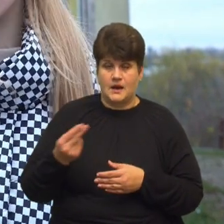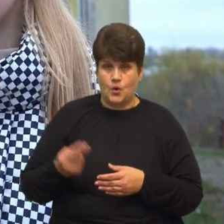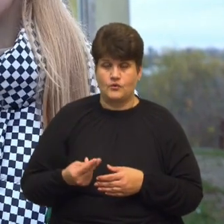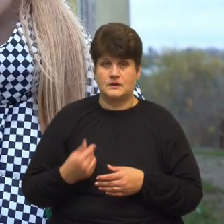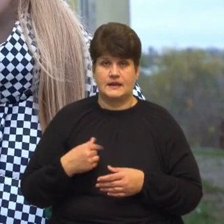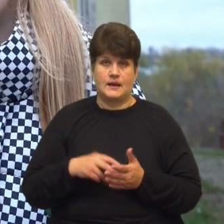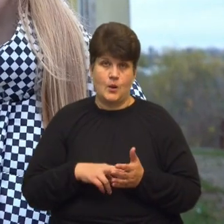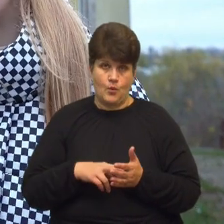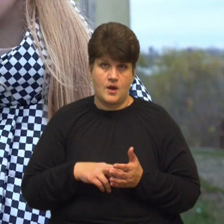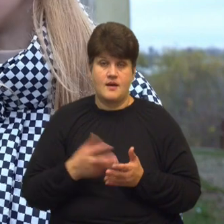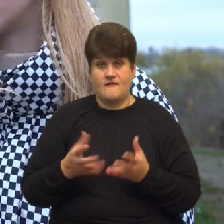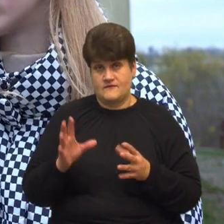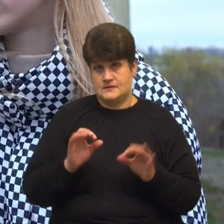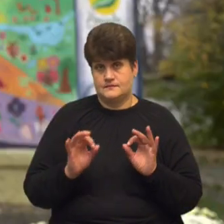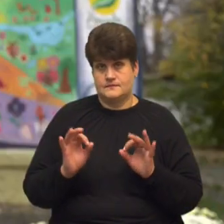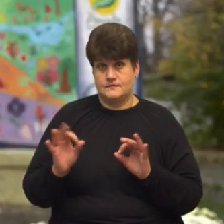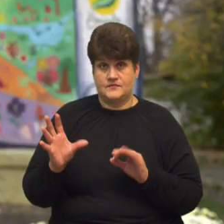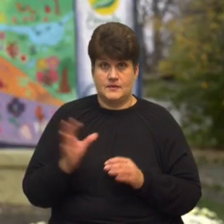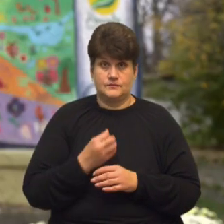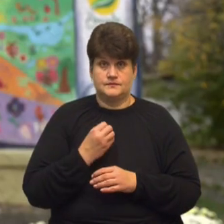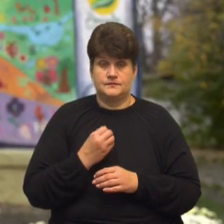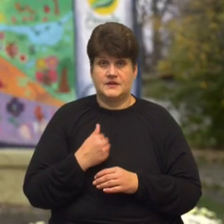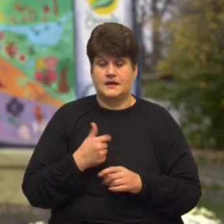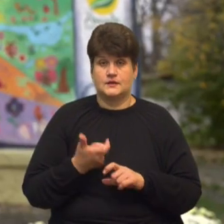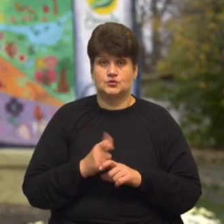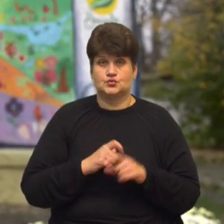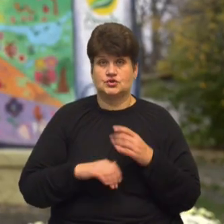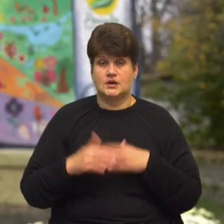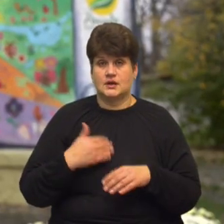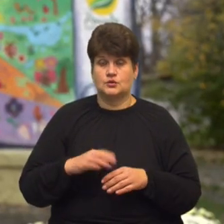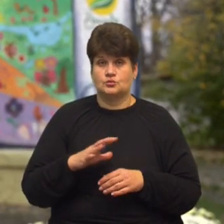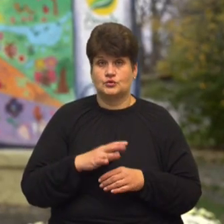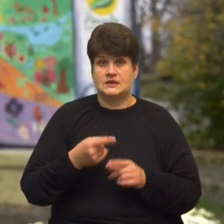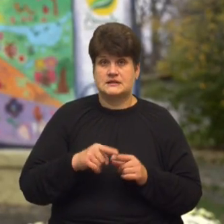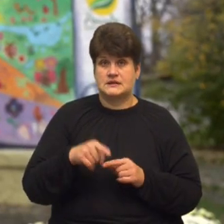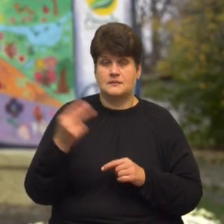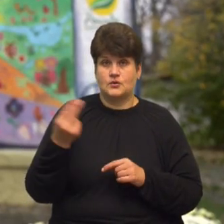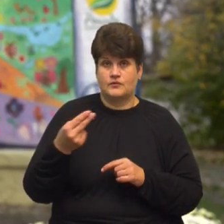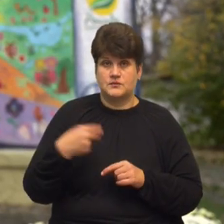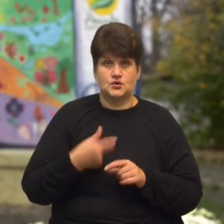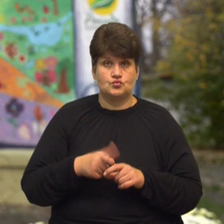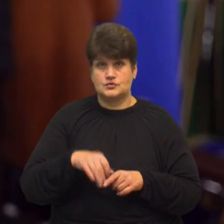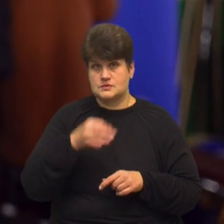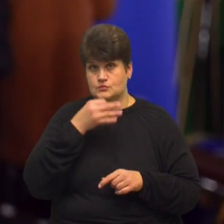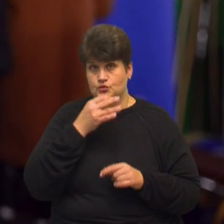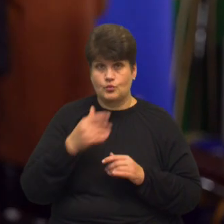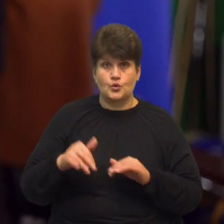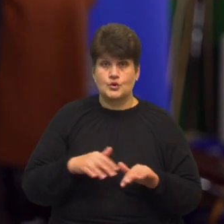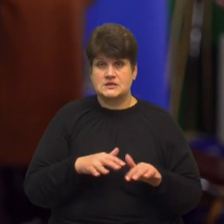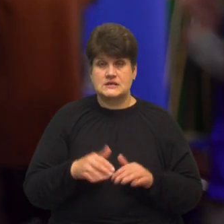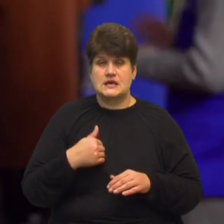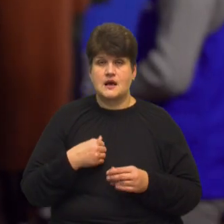боялась, але все нормально, в мене все вийшло. Я дуже рада була цього малювати. Мені дуже сподобався процес. Я